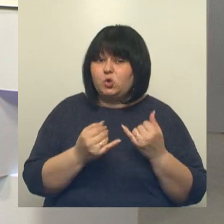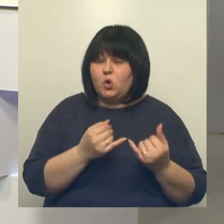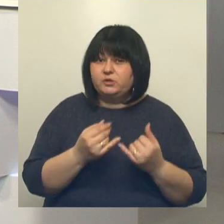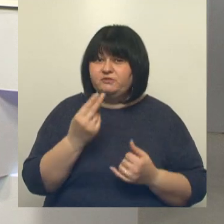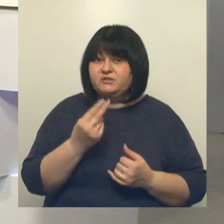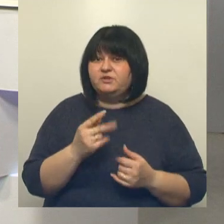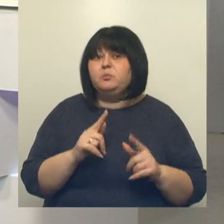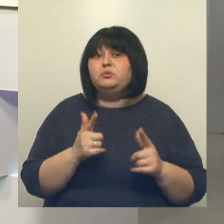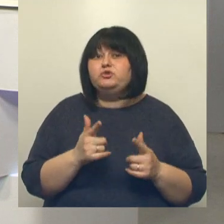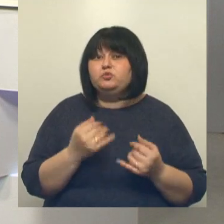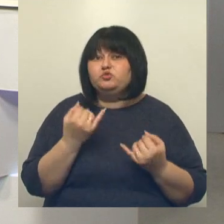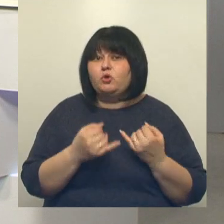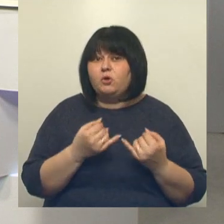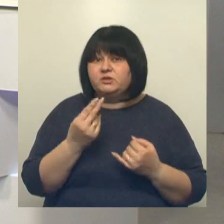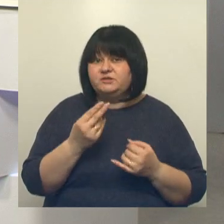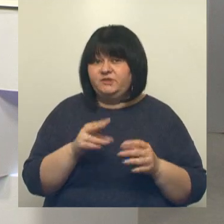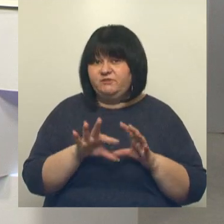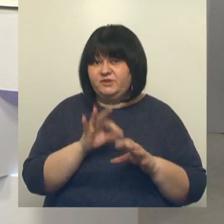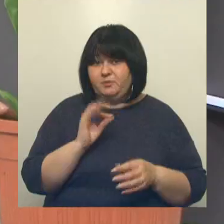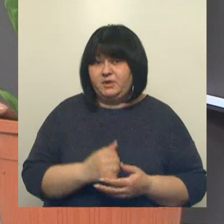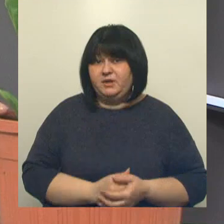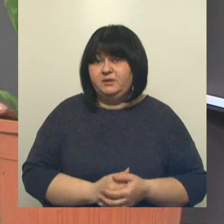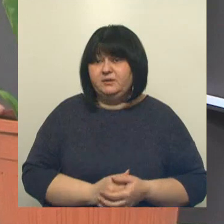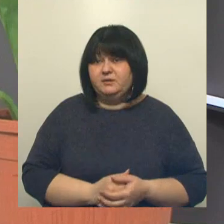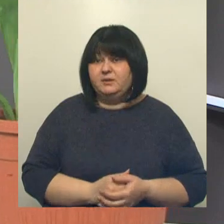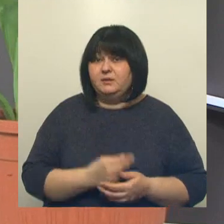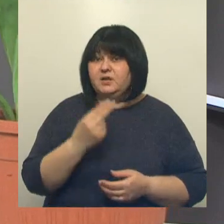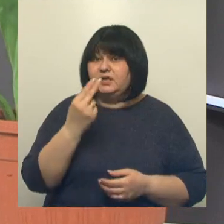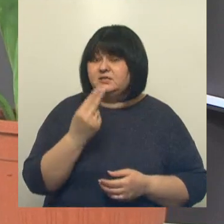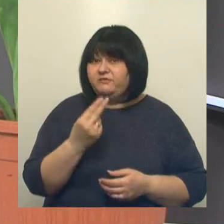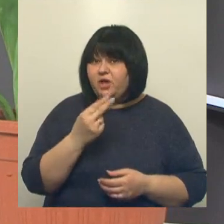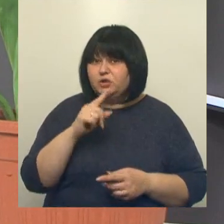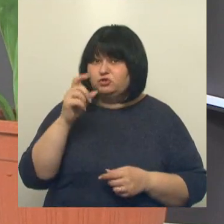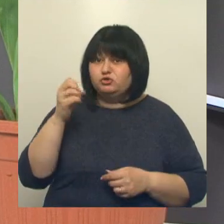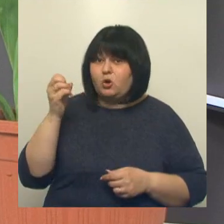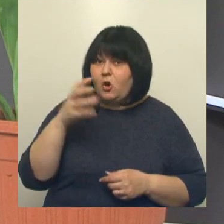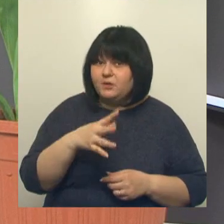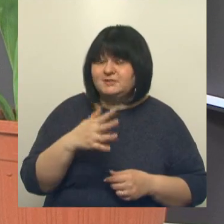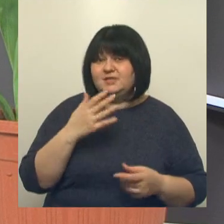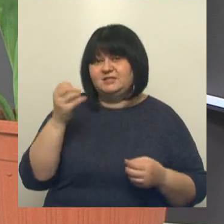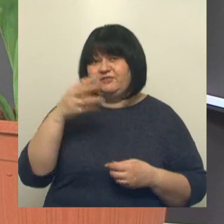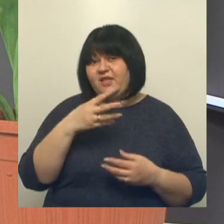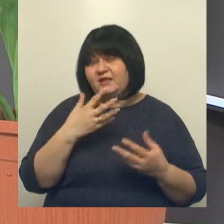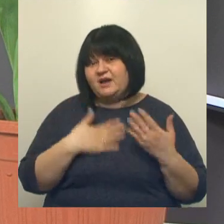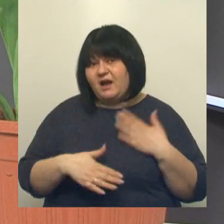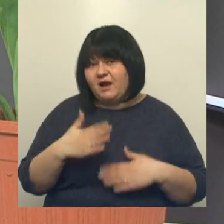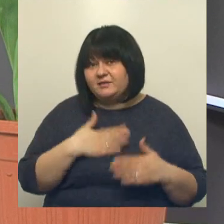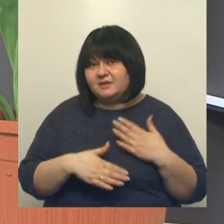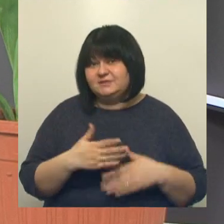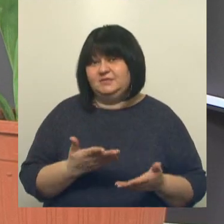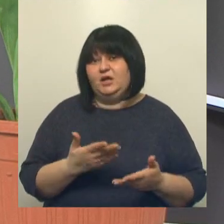Почему именно желтые выбрали? Цвет солнца, цвет радости, цвет